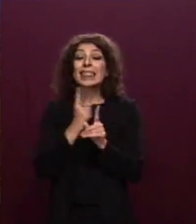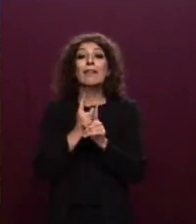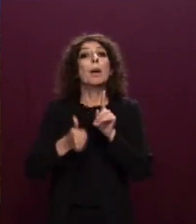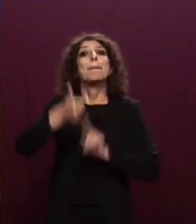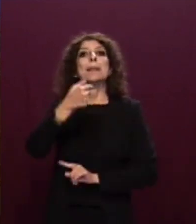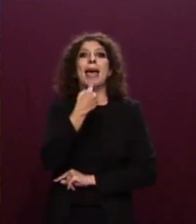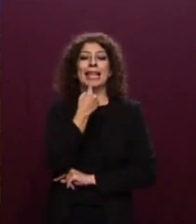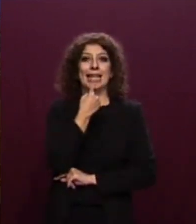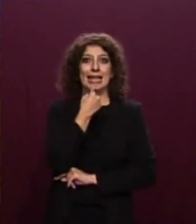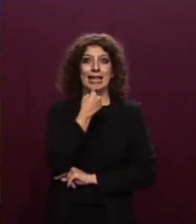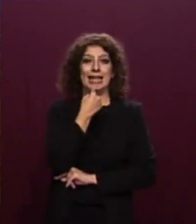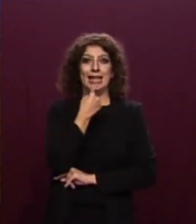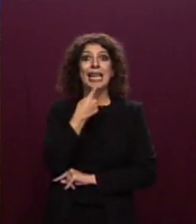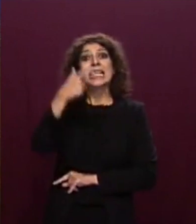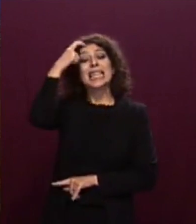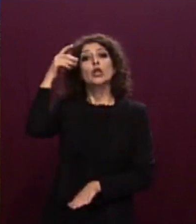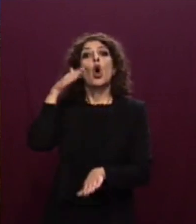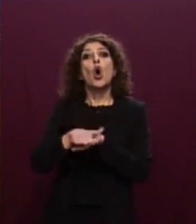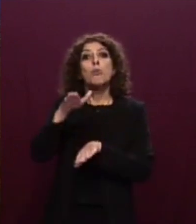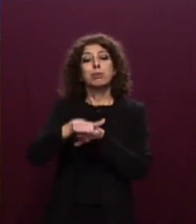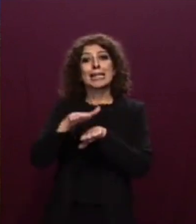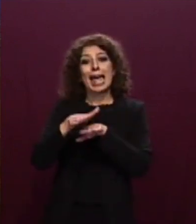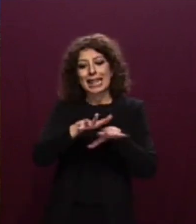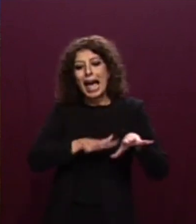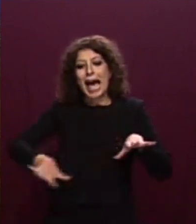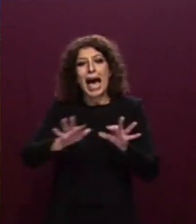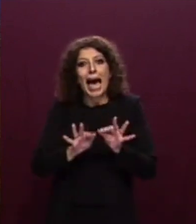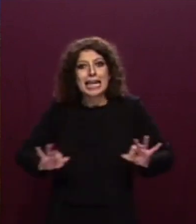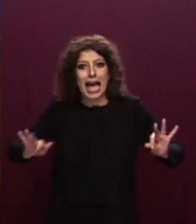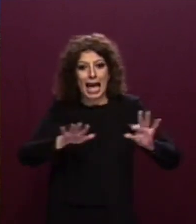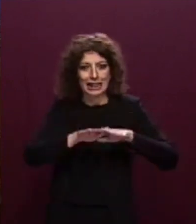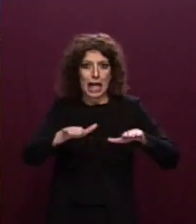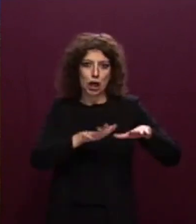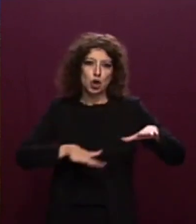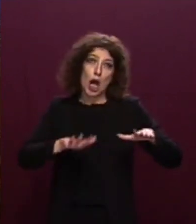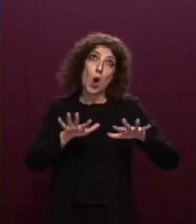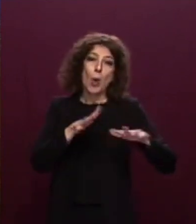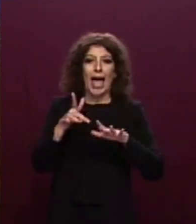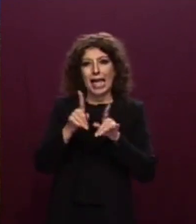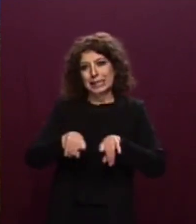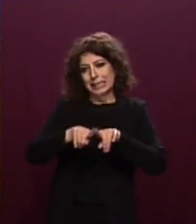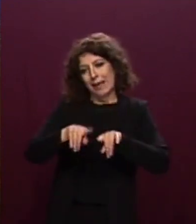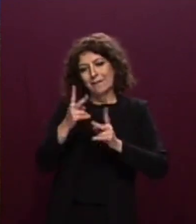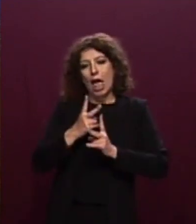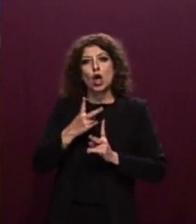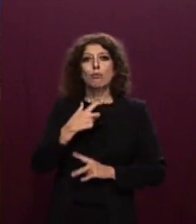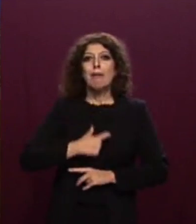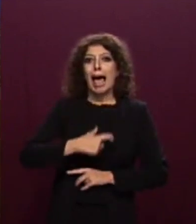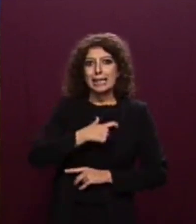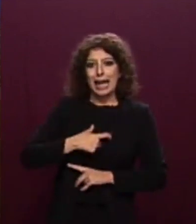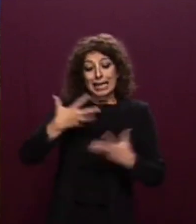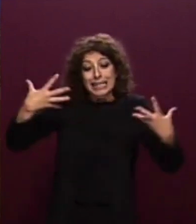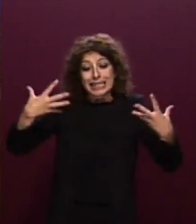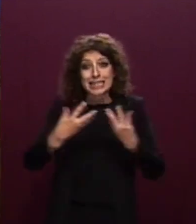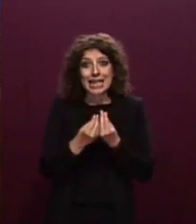dallo Stato competente per l'area SAR in cui sono avvenuti gli eventi, quindi quasi sempre Malta, in cooperazione con lo stato di bandiera